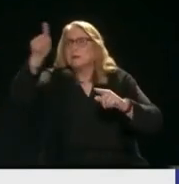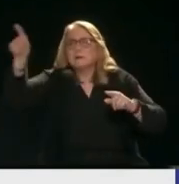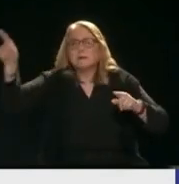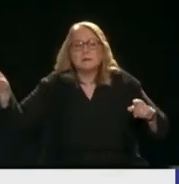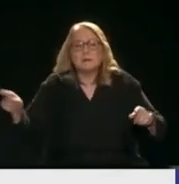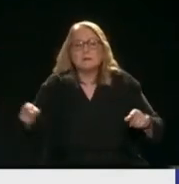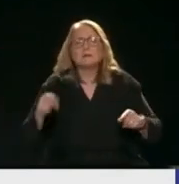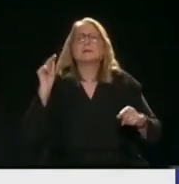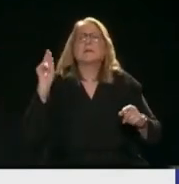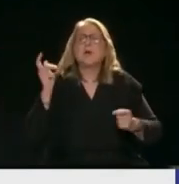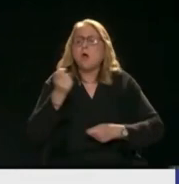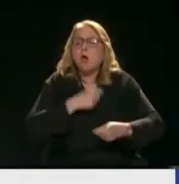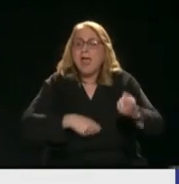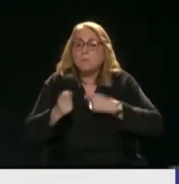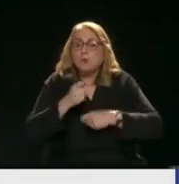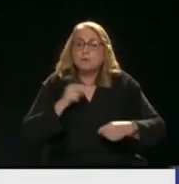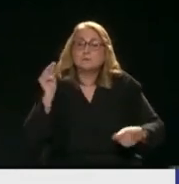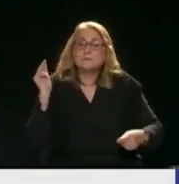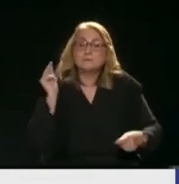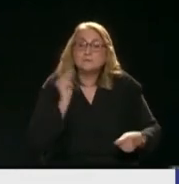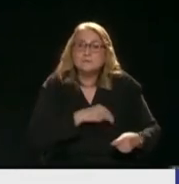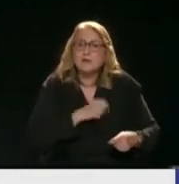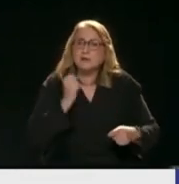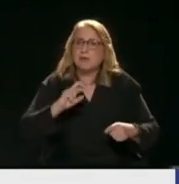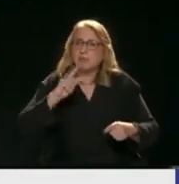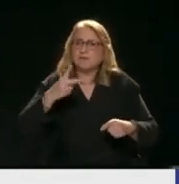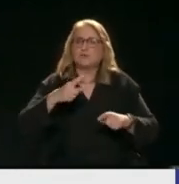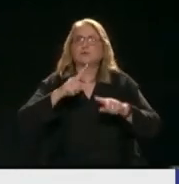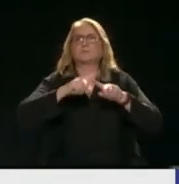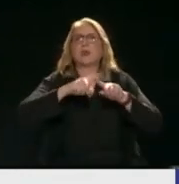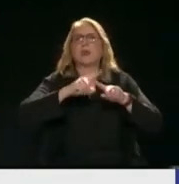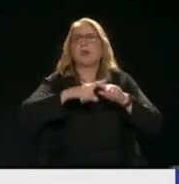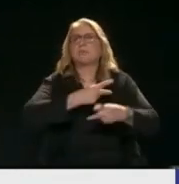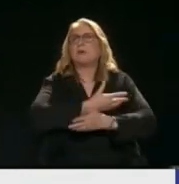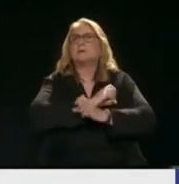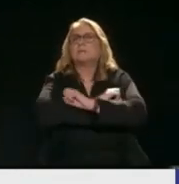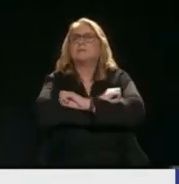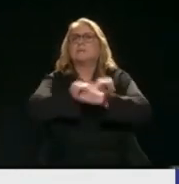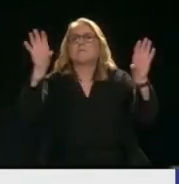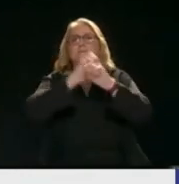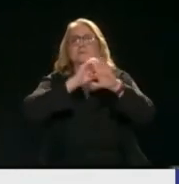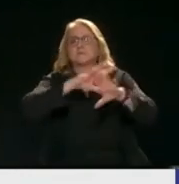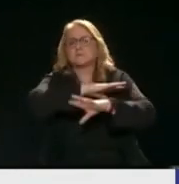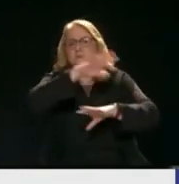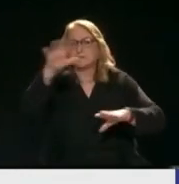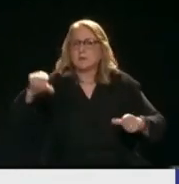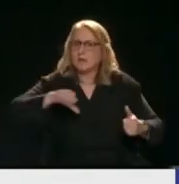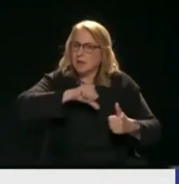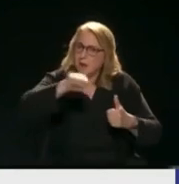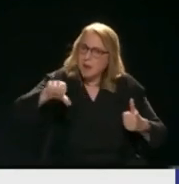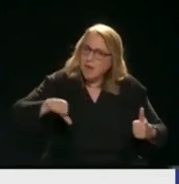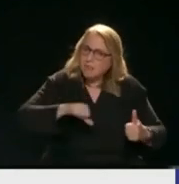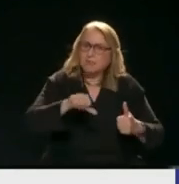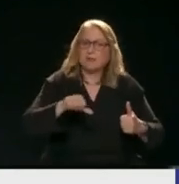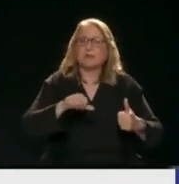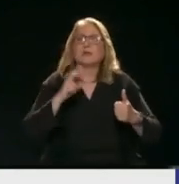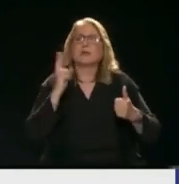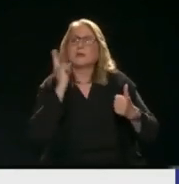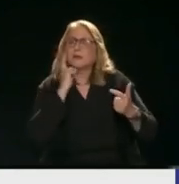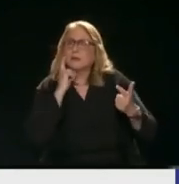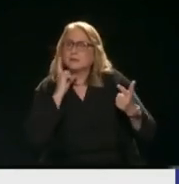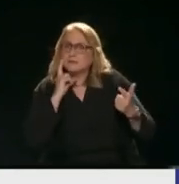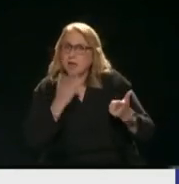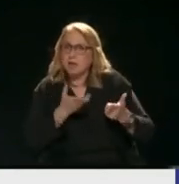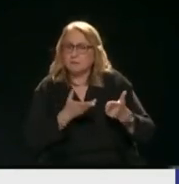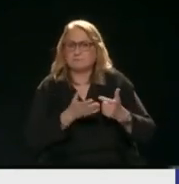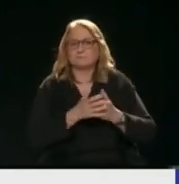στους Αλλά και για την ελληνικότητα Για ό,τι έγινε σύναι Και βεβαίως έχει εξαπλωθεί Είτε τυριά, είτε λάδια, είτε κρασιά Ακόμα και στο κρασιά Είδαμε μια